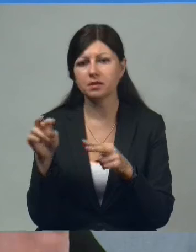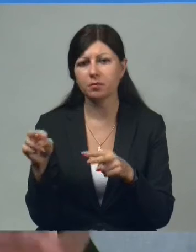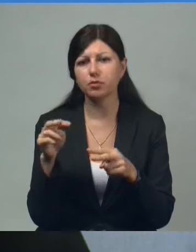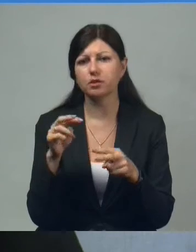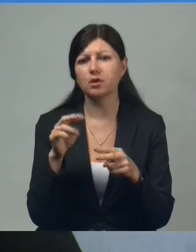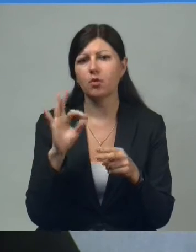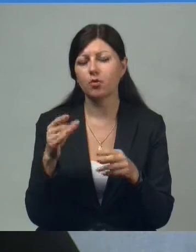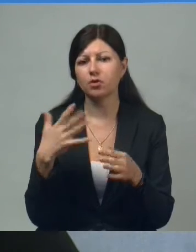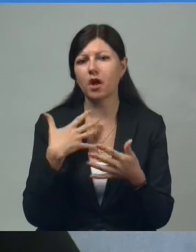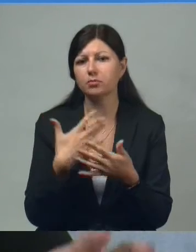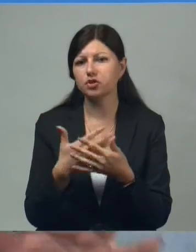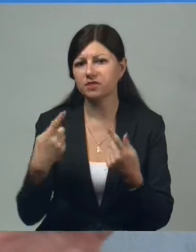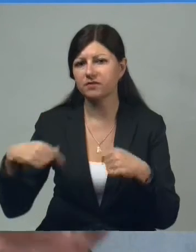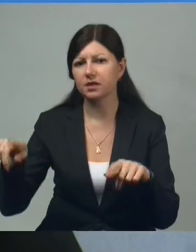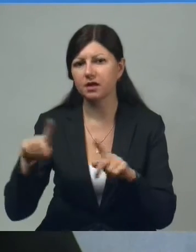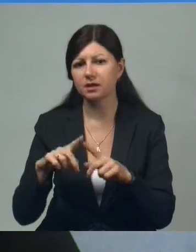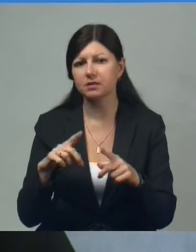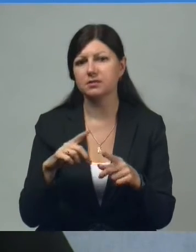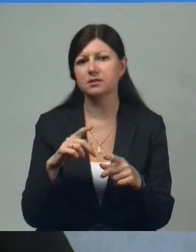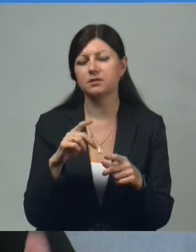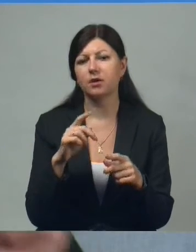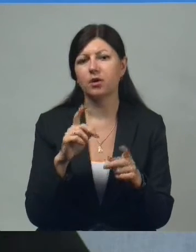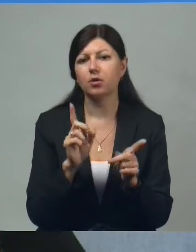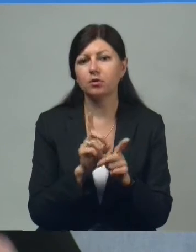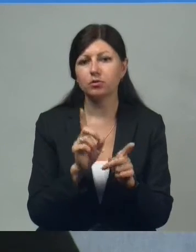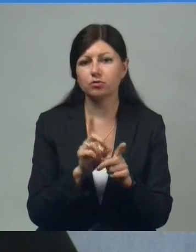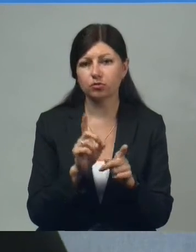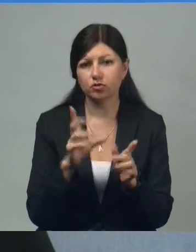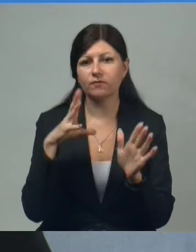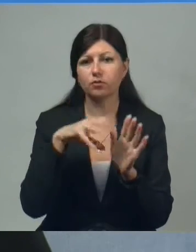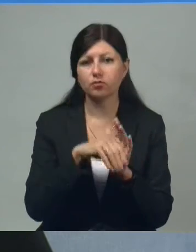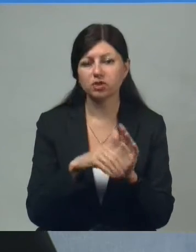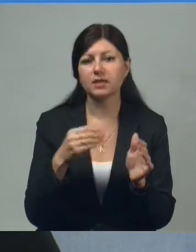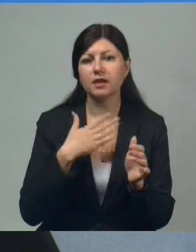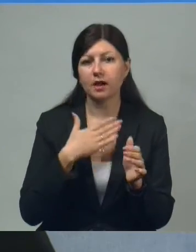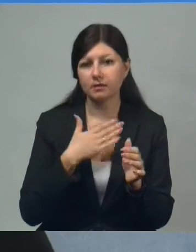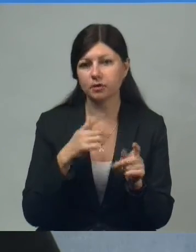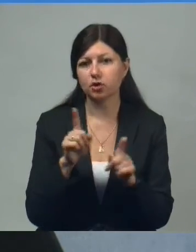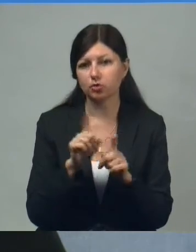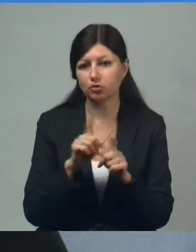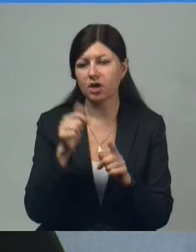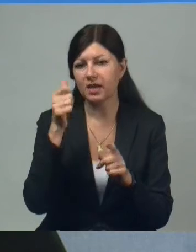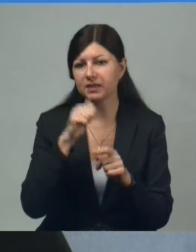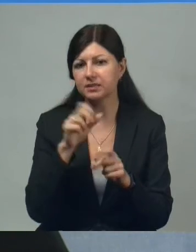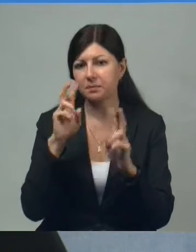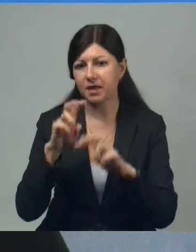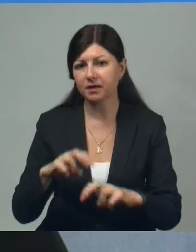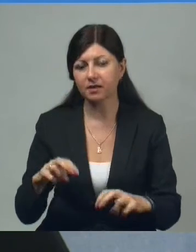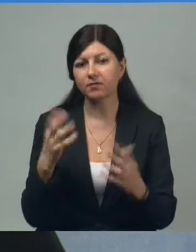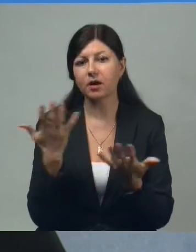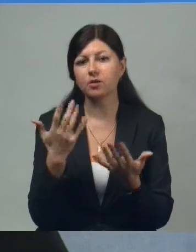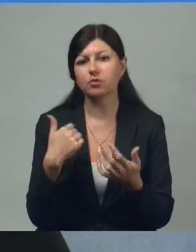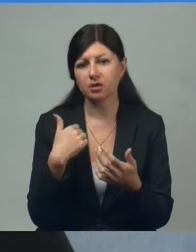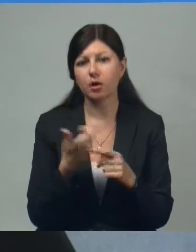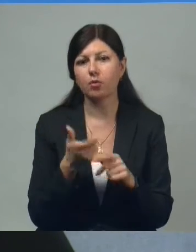от общественных организаций, от общественной палаты, и в том числе от наших электоральных экспертов, которые я